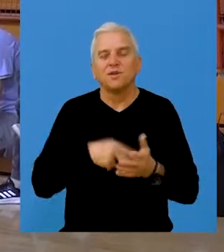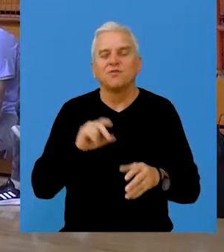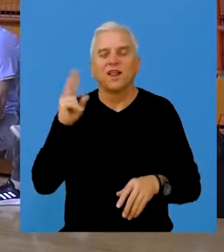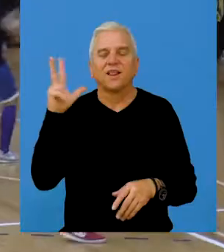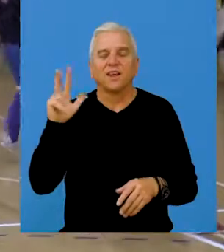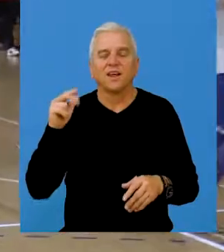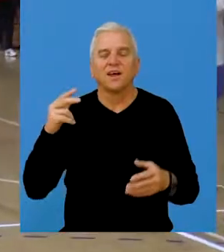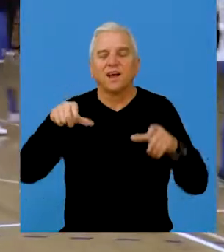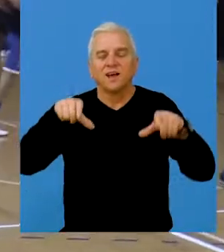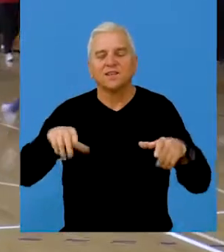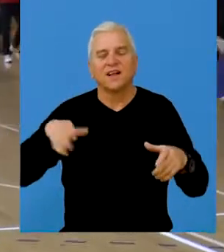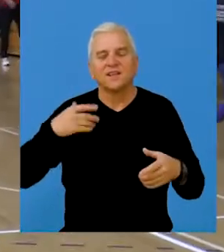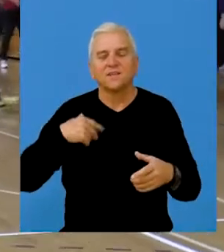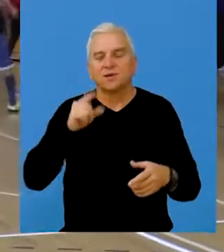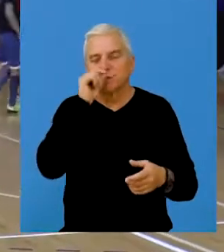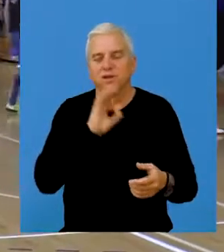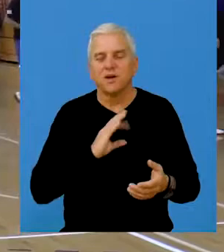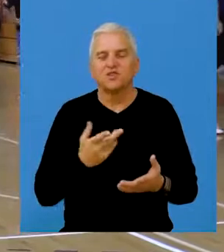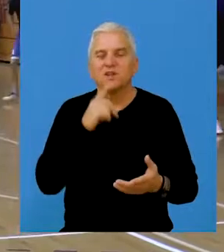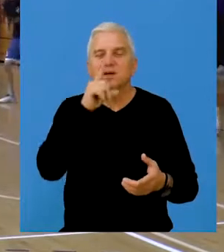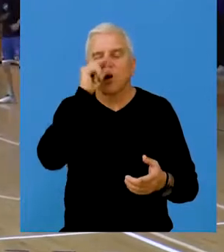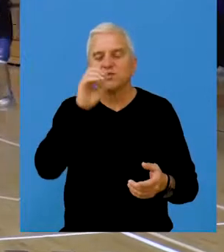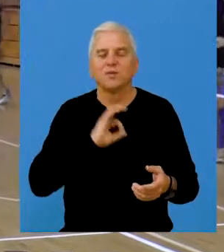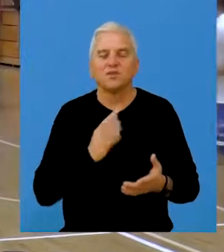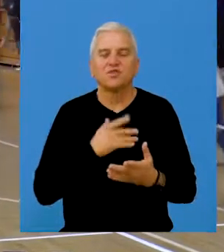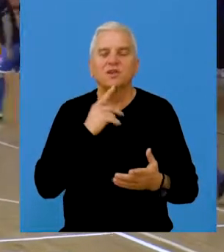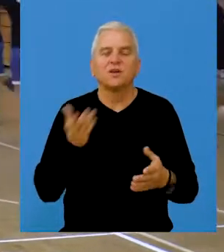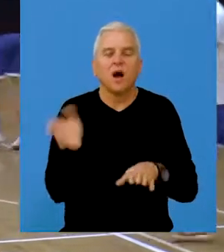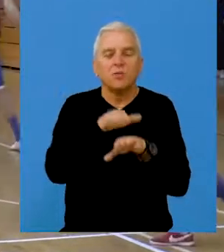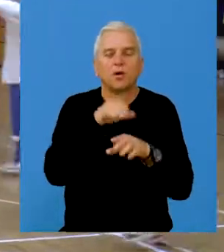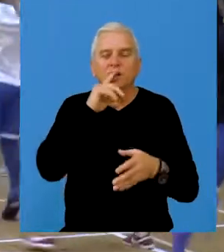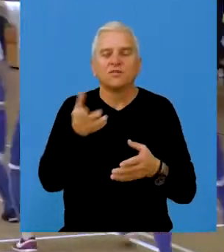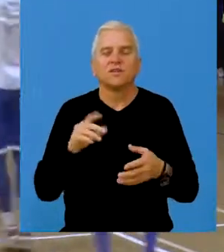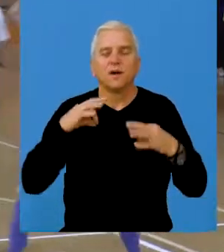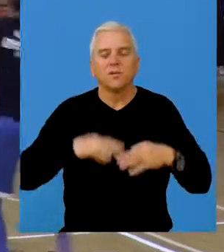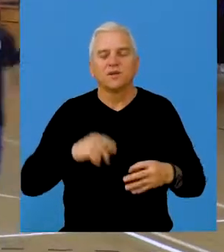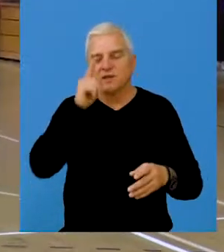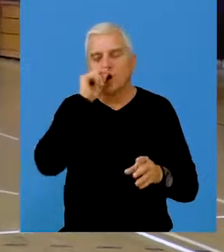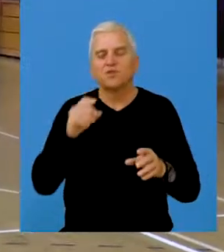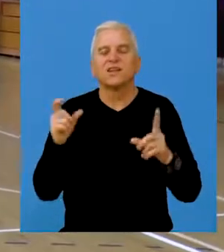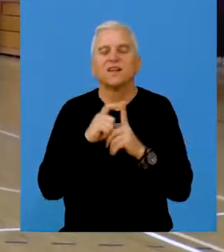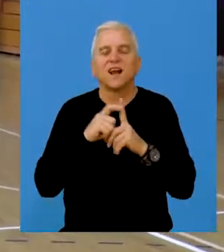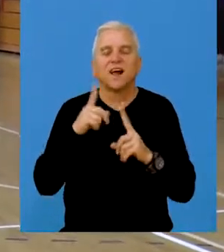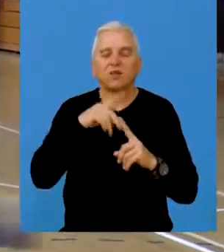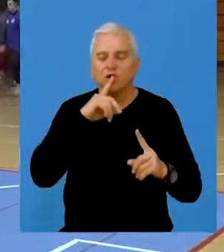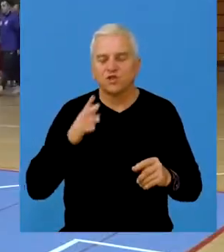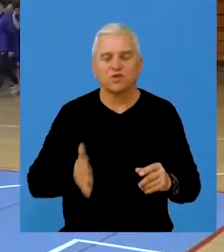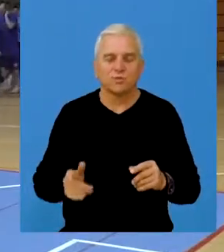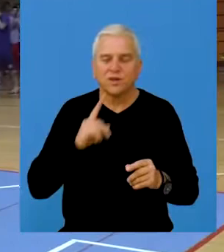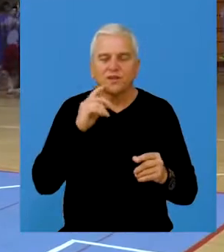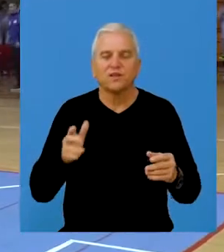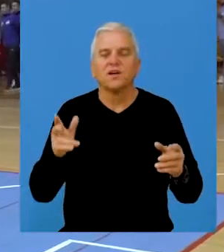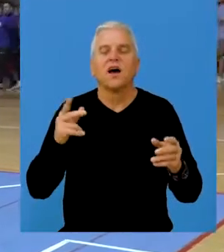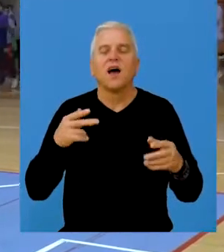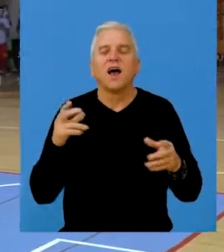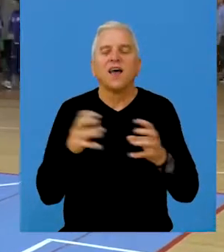2003, Kancelarija za mlade opštine Bečej i opština Bečej, a pokrovitelj turnira je predsjednik opštine Bečej Dragan Tošić.